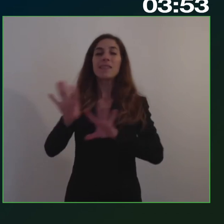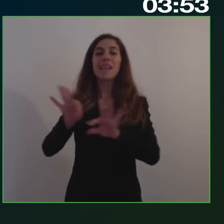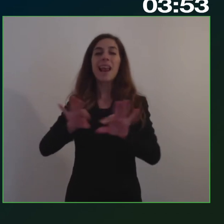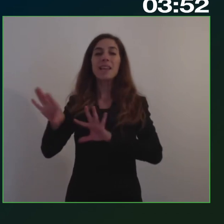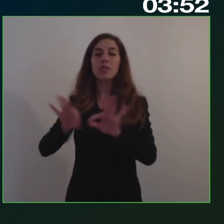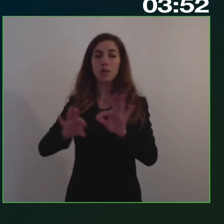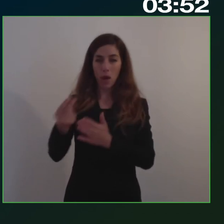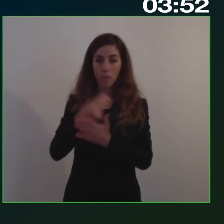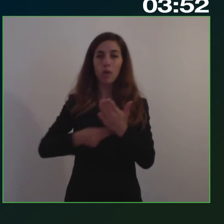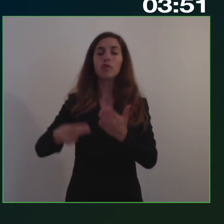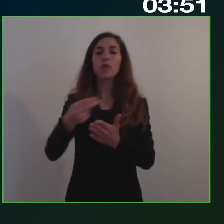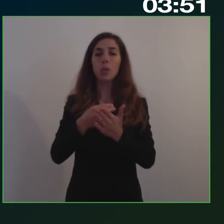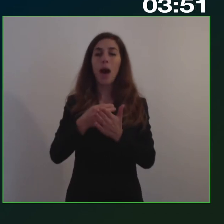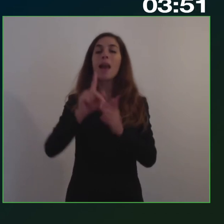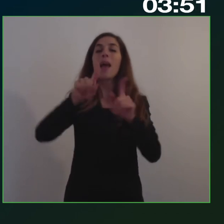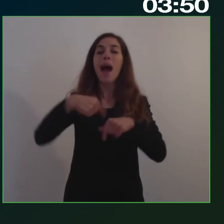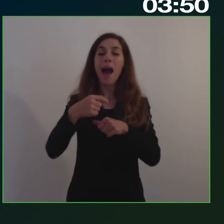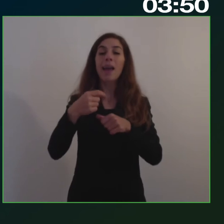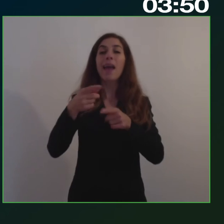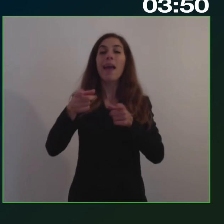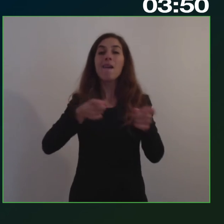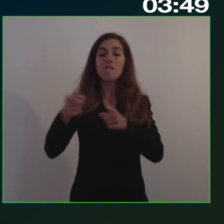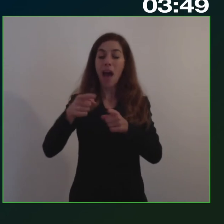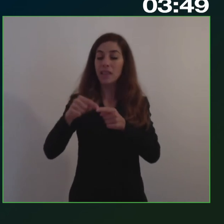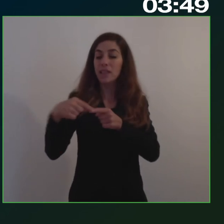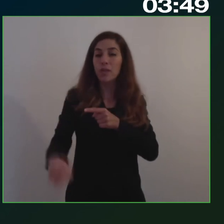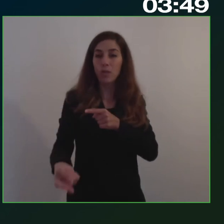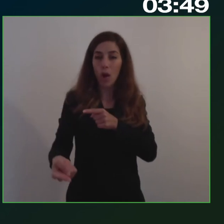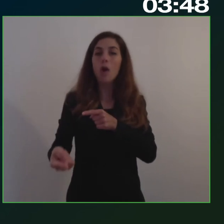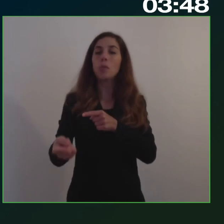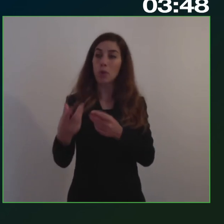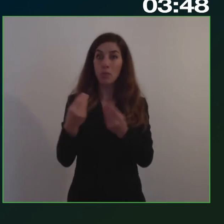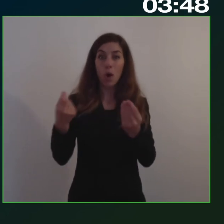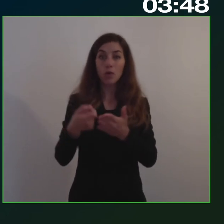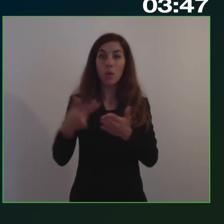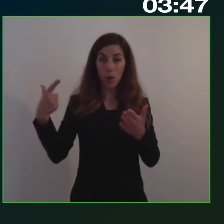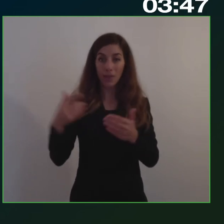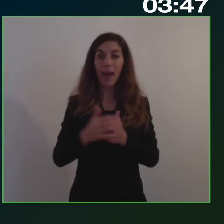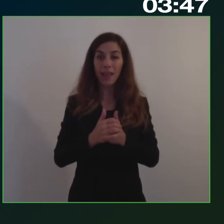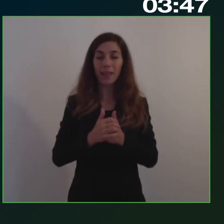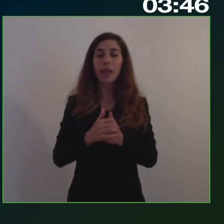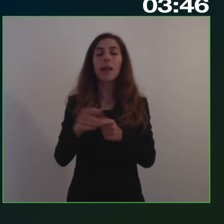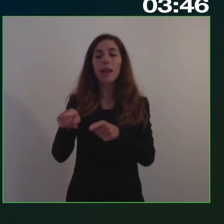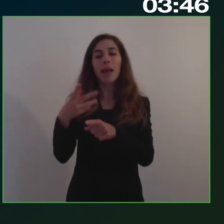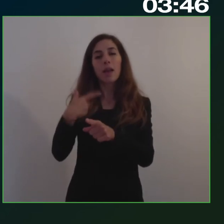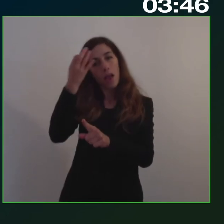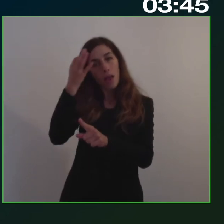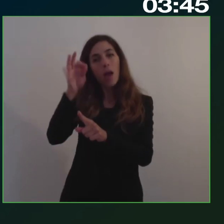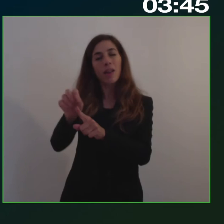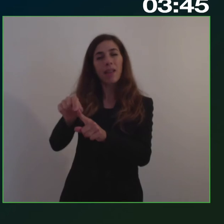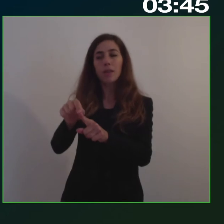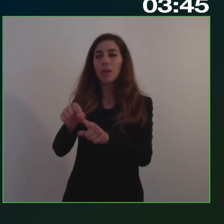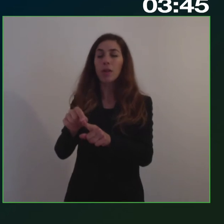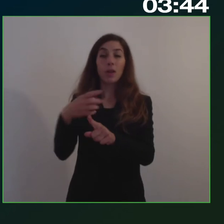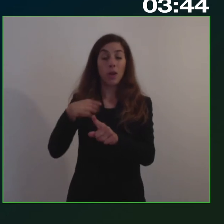nella fase ascendente dove sia molto importante che sia su questo un intento su quale più volte, abbiamo